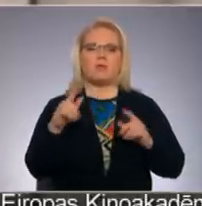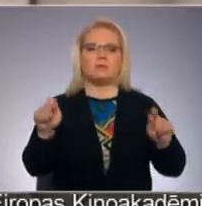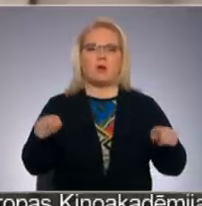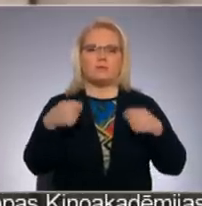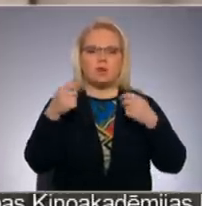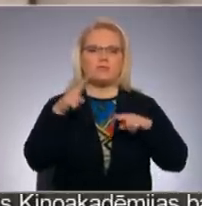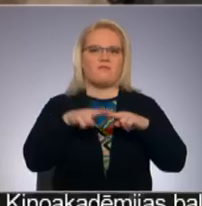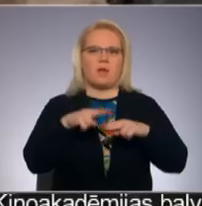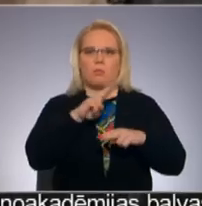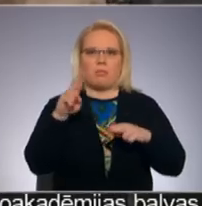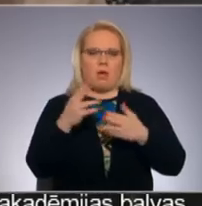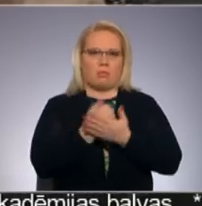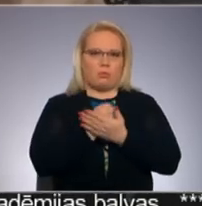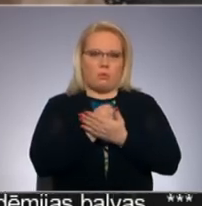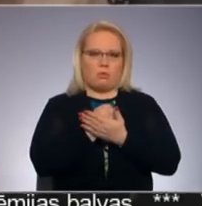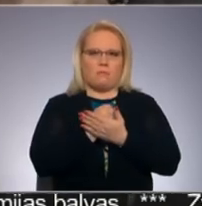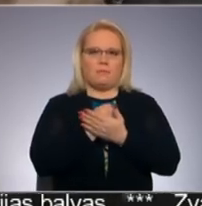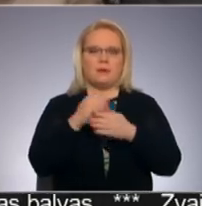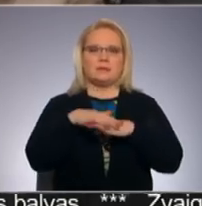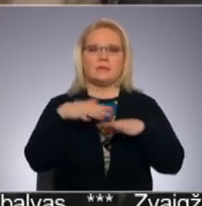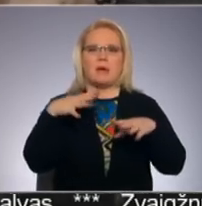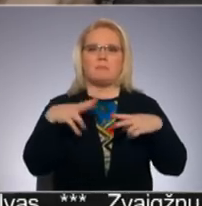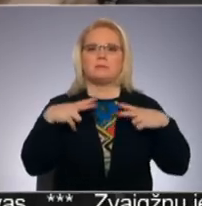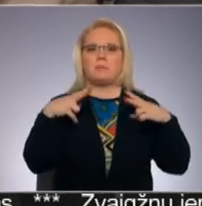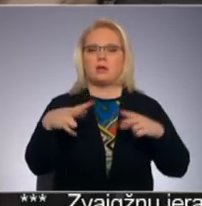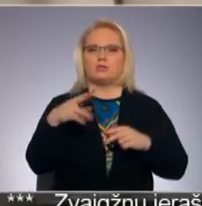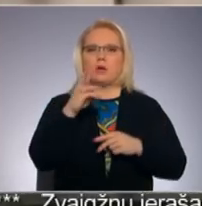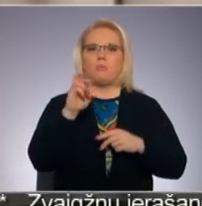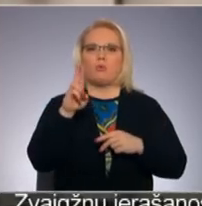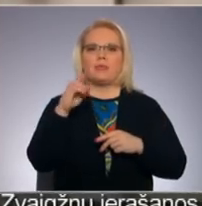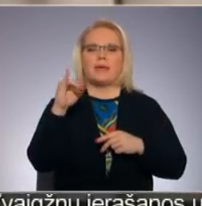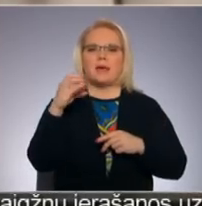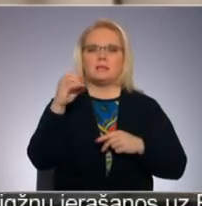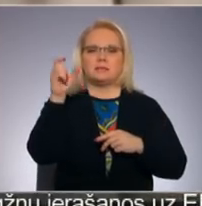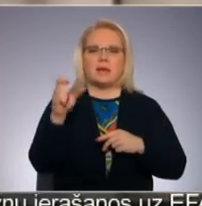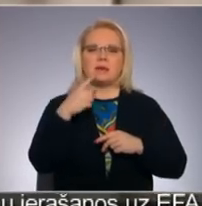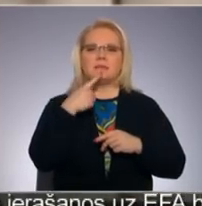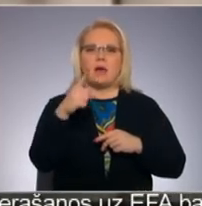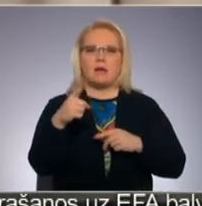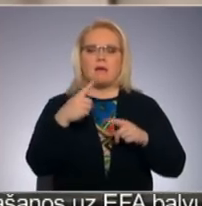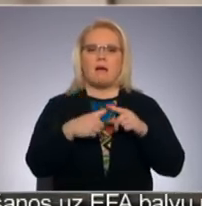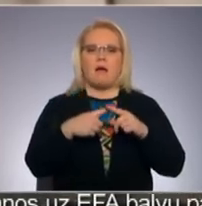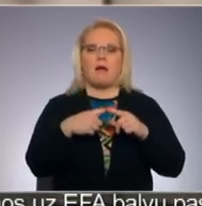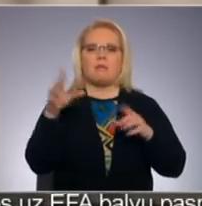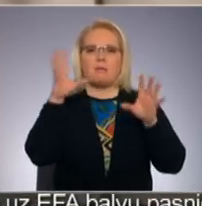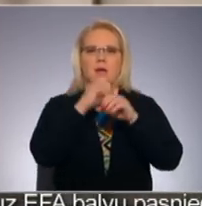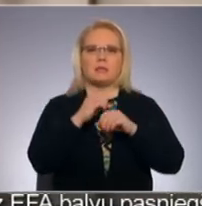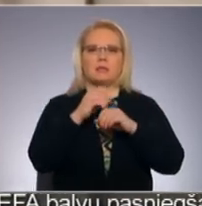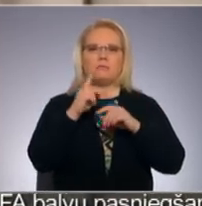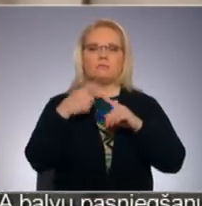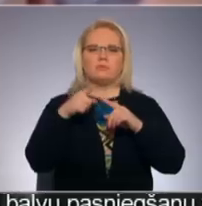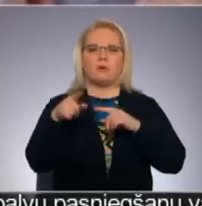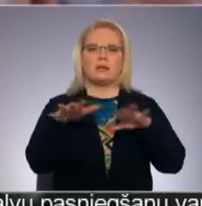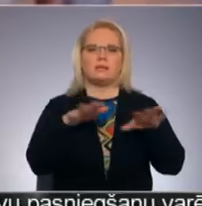vieta neatrotas. Sēms priekššā datā Ināra Mūrniec uzsver, ka mēs šobrīd dzīvojam sirdsapziņas un aktīvas rīcības